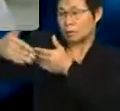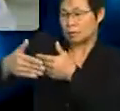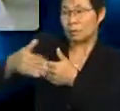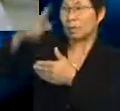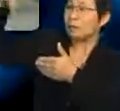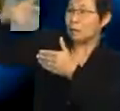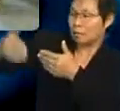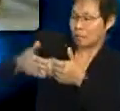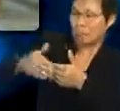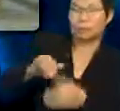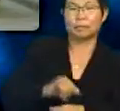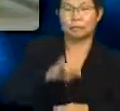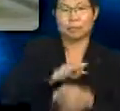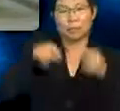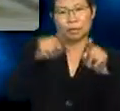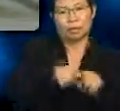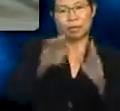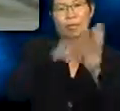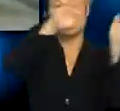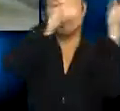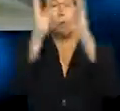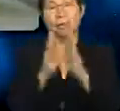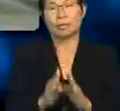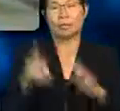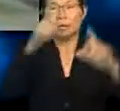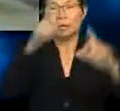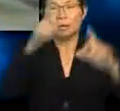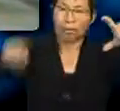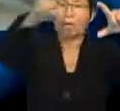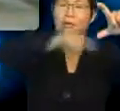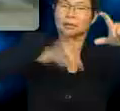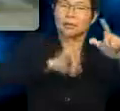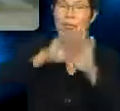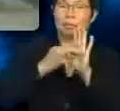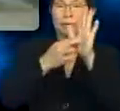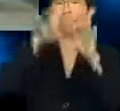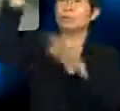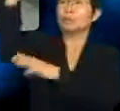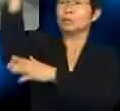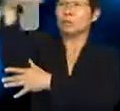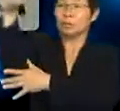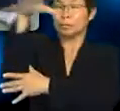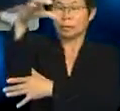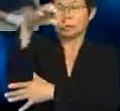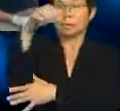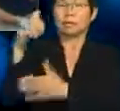Saya juga berbentuk sfera. Saya merupakan satelit semula jadi bumi.